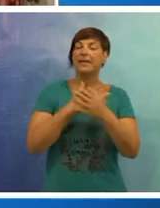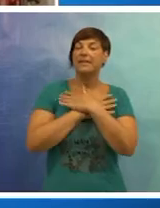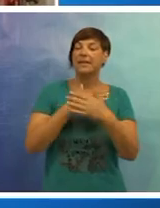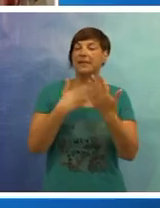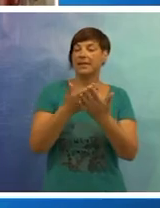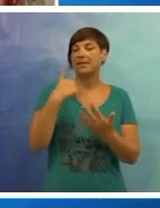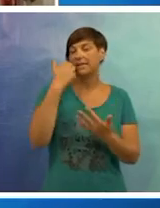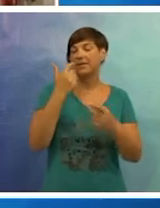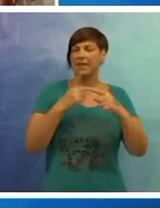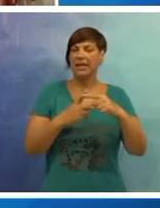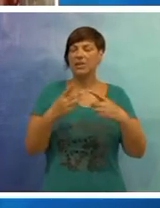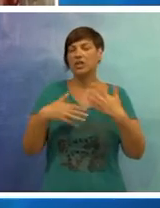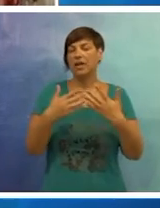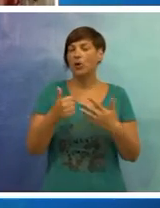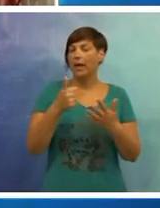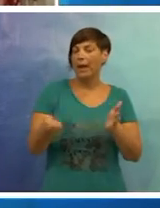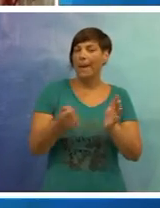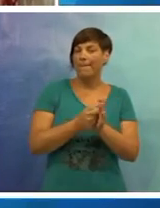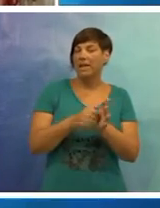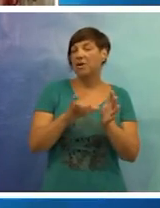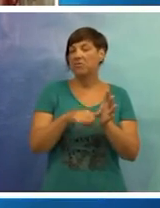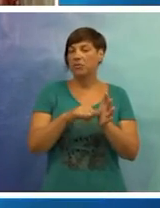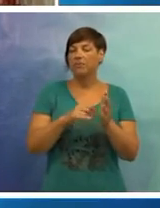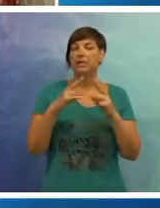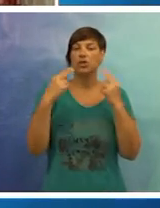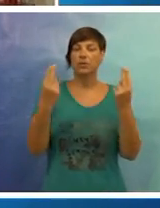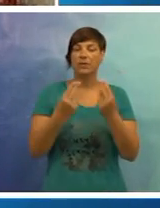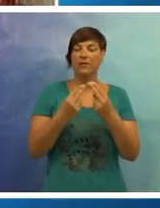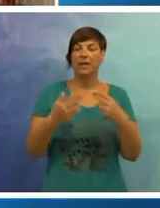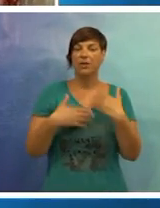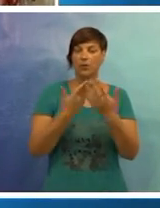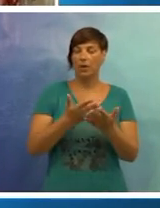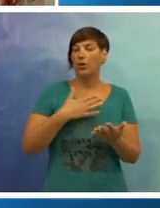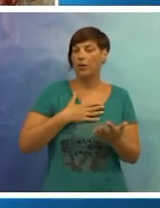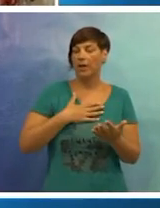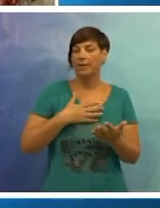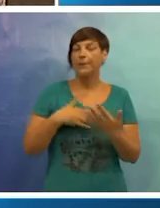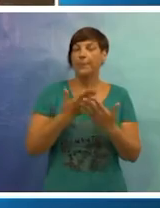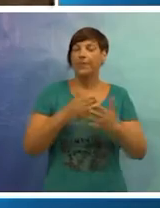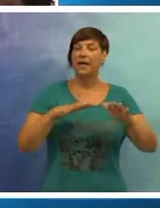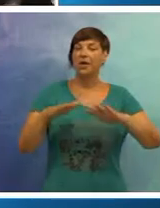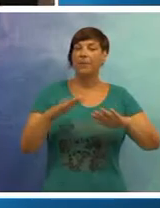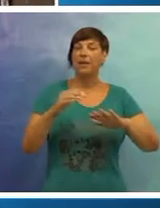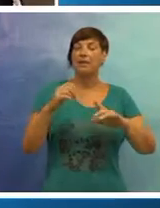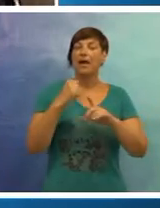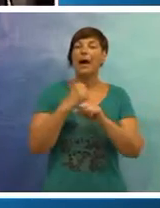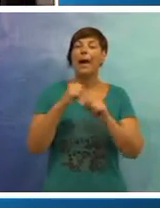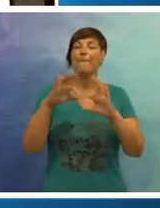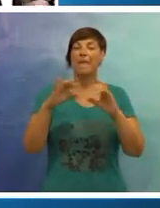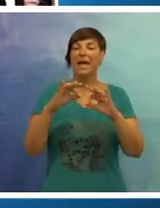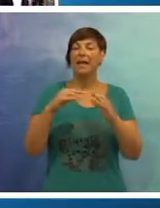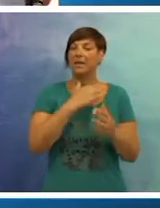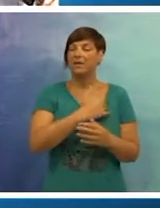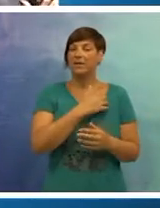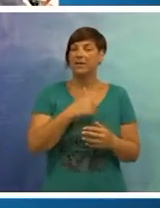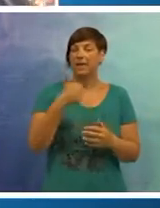HTZ-a dio ide za crveni križi. Jedan prihod uobičajen svugdje u svijetu, pa tako i kod nas. Iako je i ministar Garika Pelijus